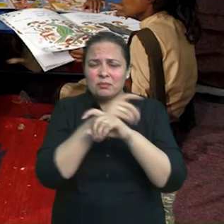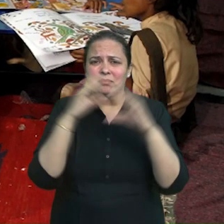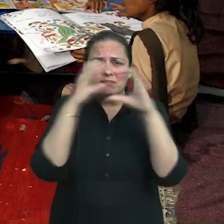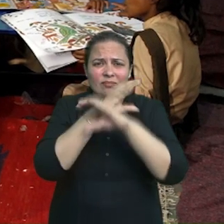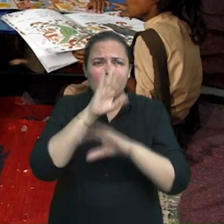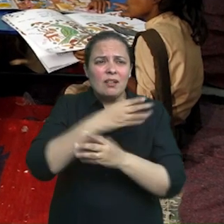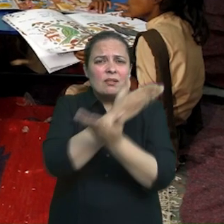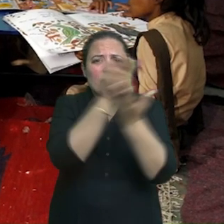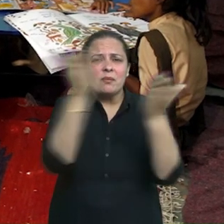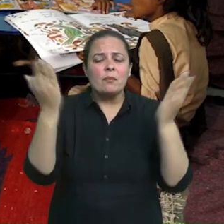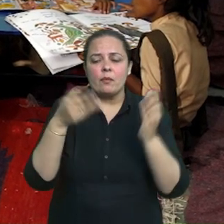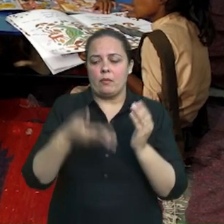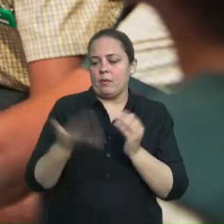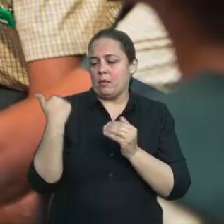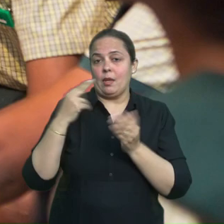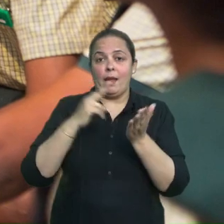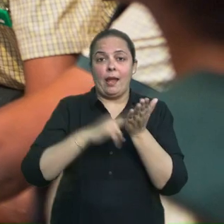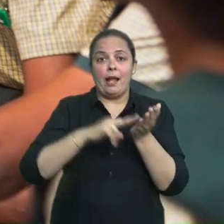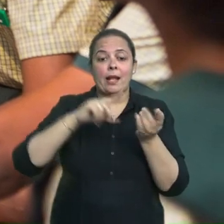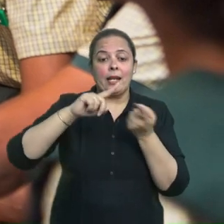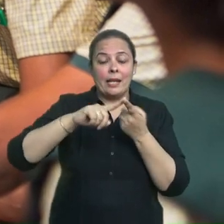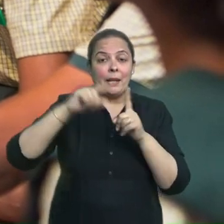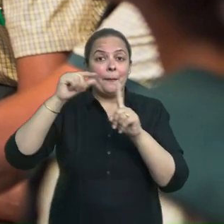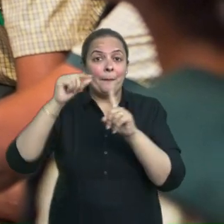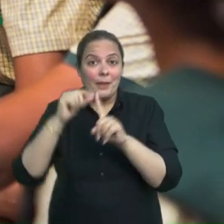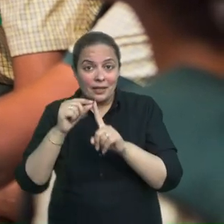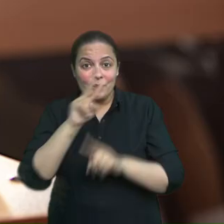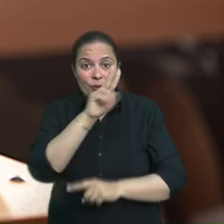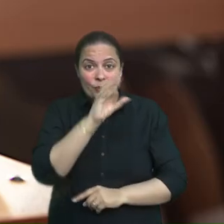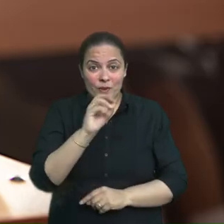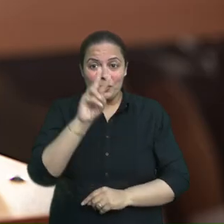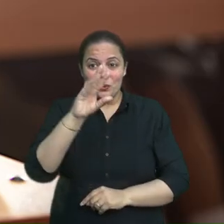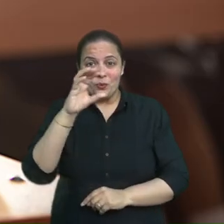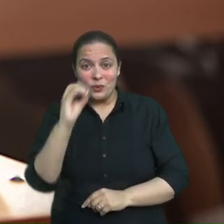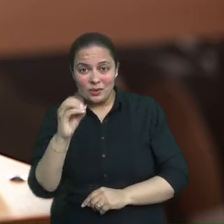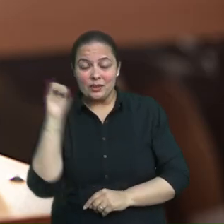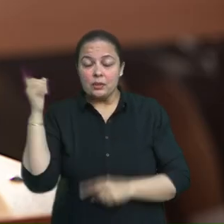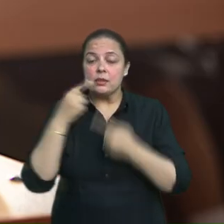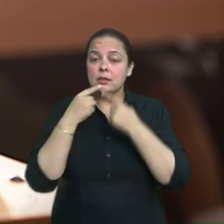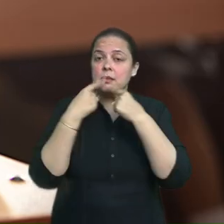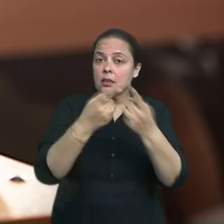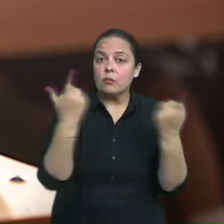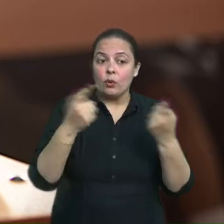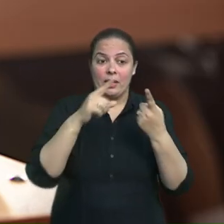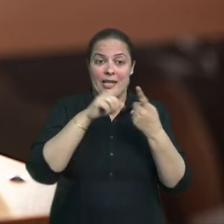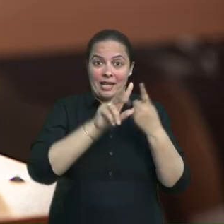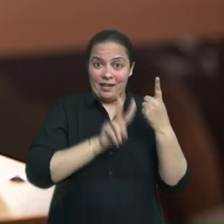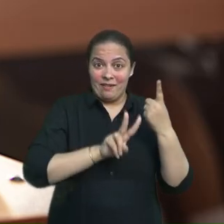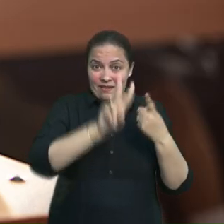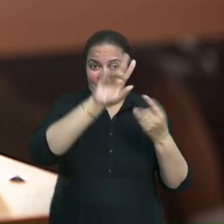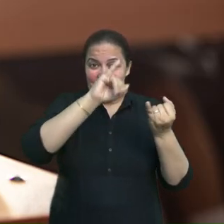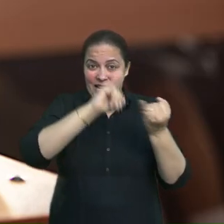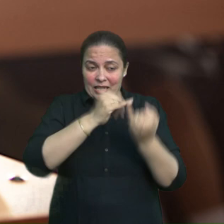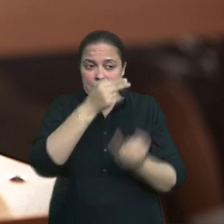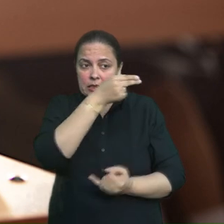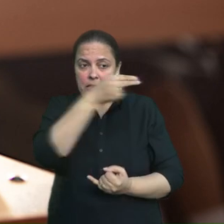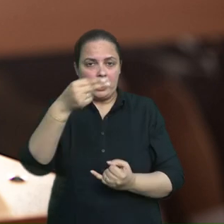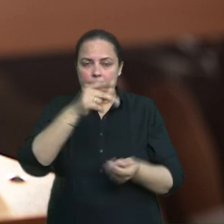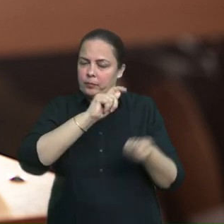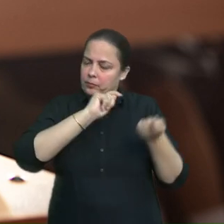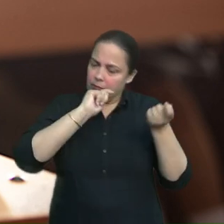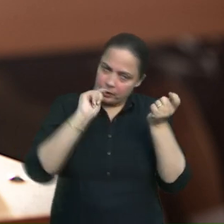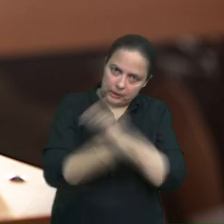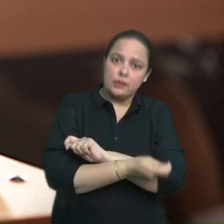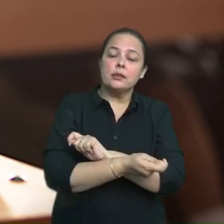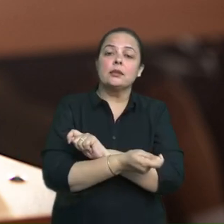प्रतिफलों के अरजित करने की और प्रुथसाहित करती है। साथियों, आप चानते होंगे कि पाठे करम